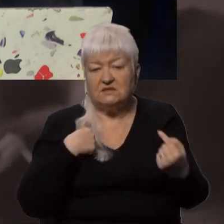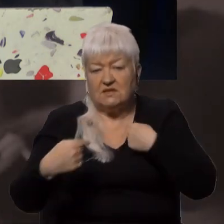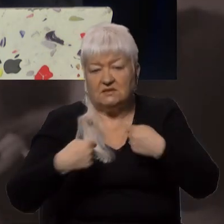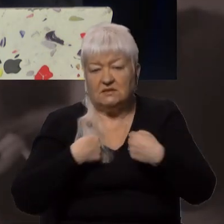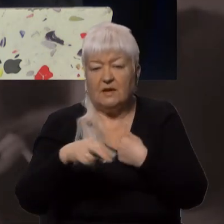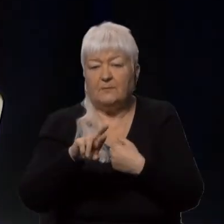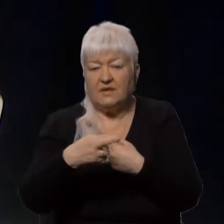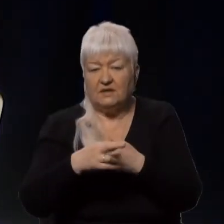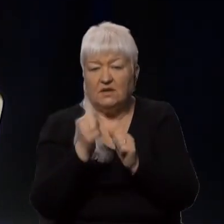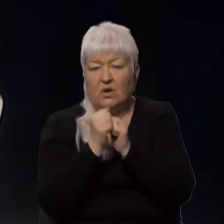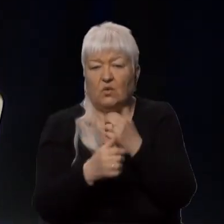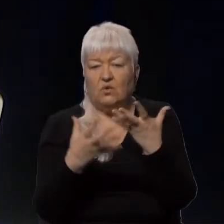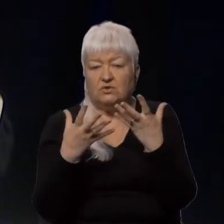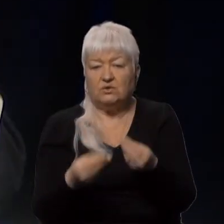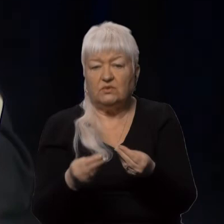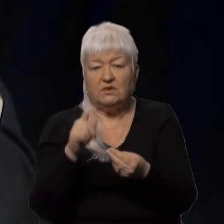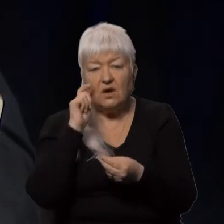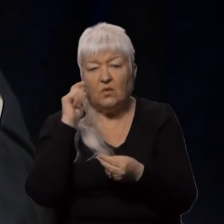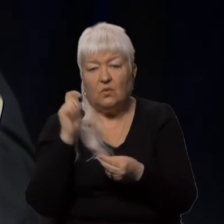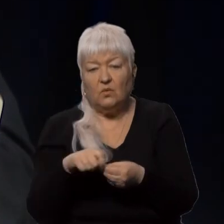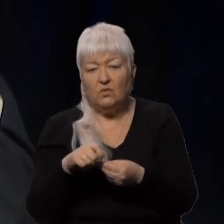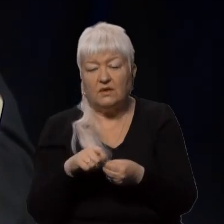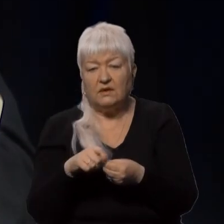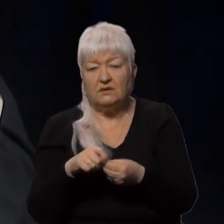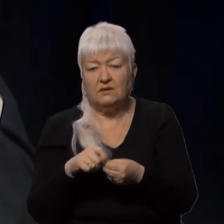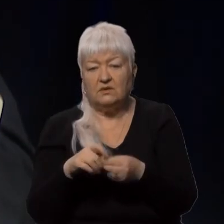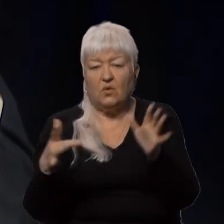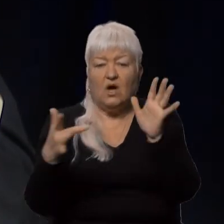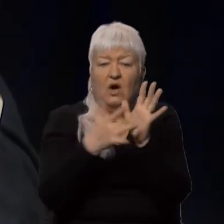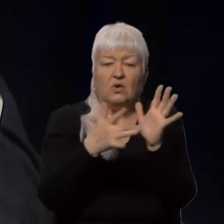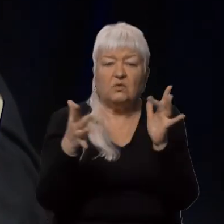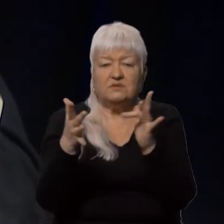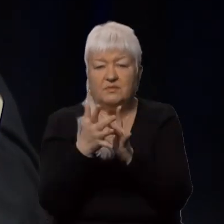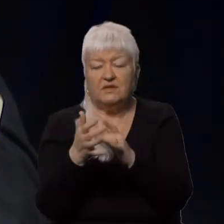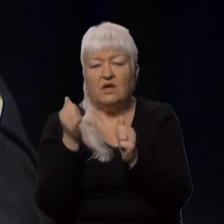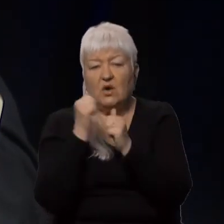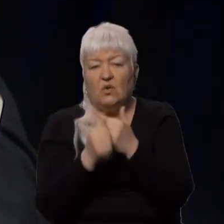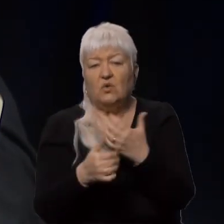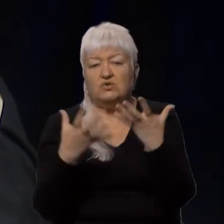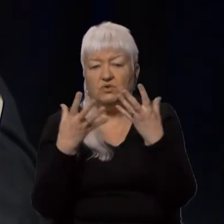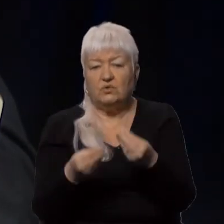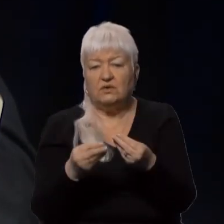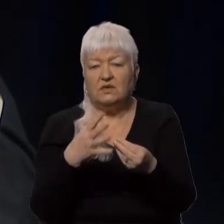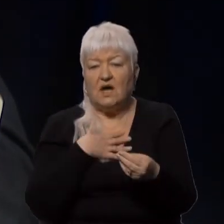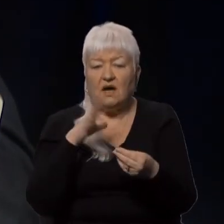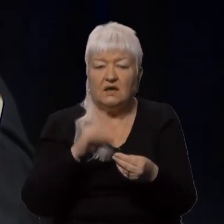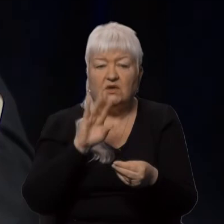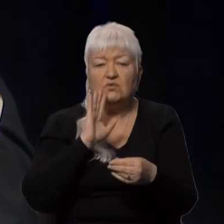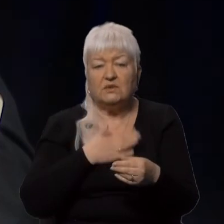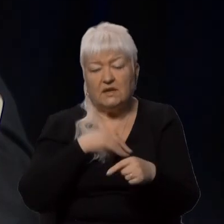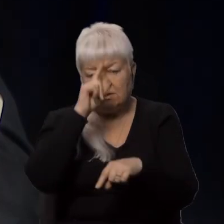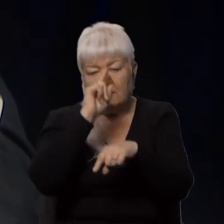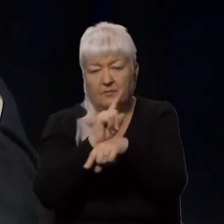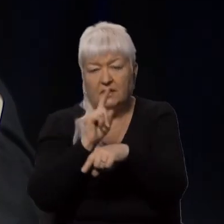Кожного дня Україну розпинають. Кожного дня гинуть наші брати та сестри.